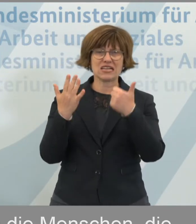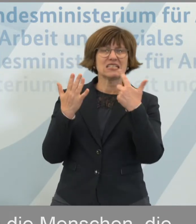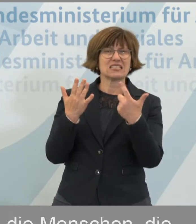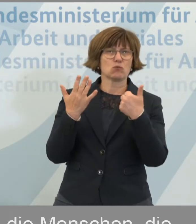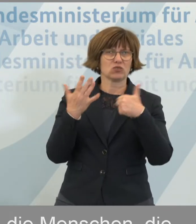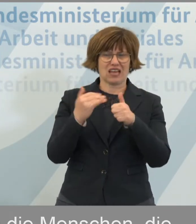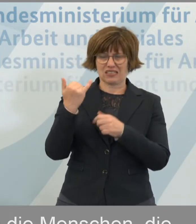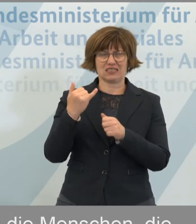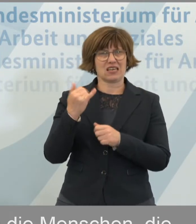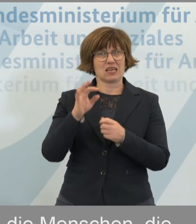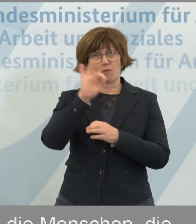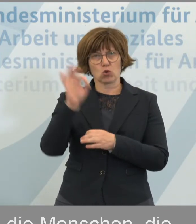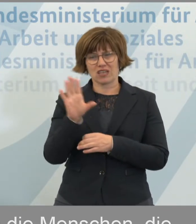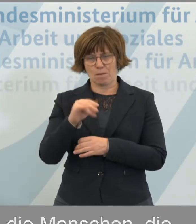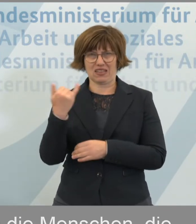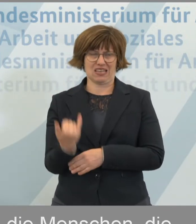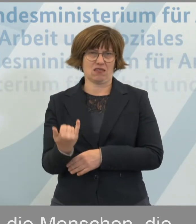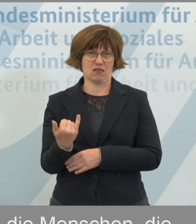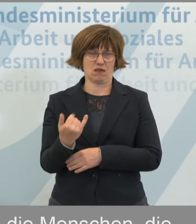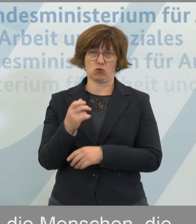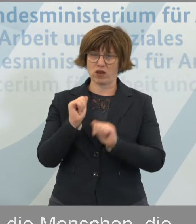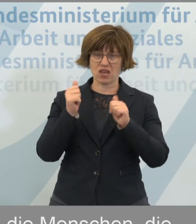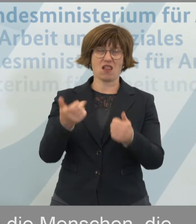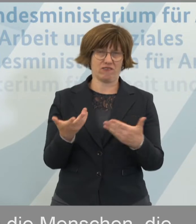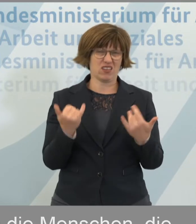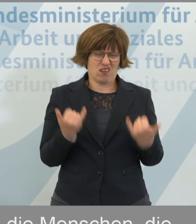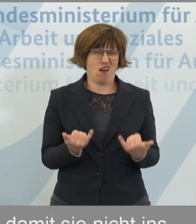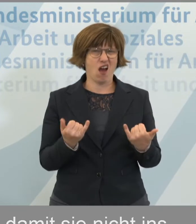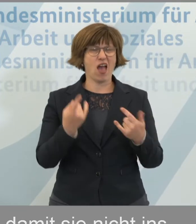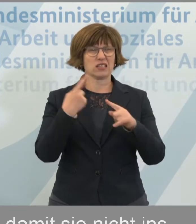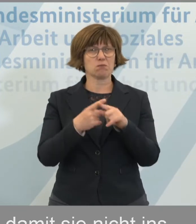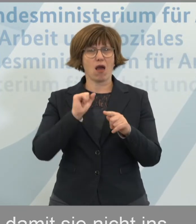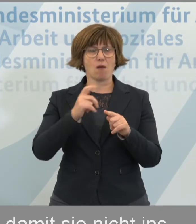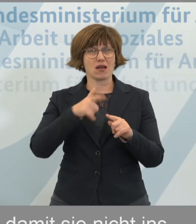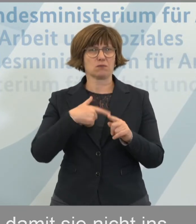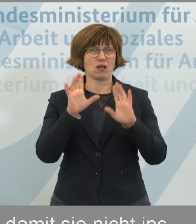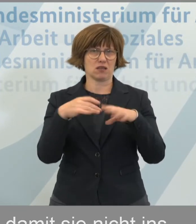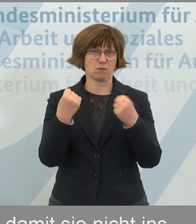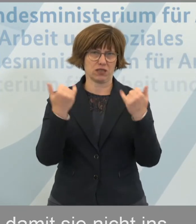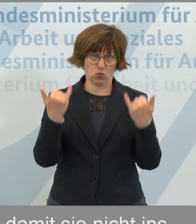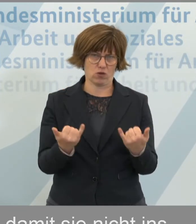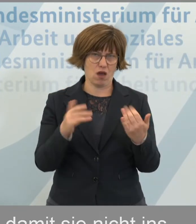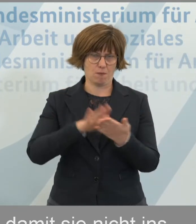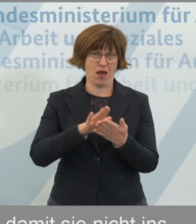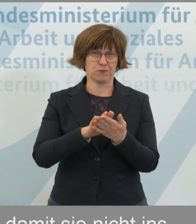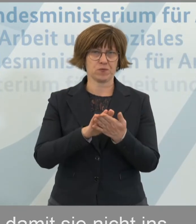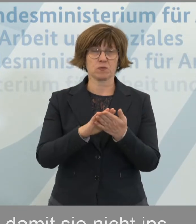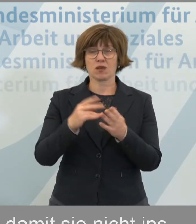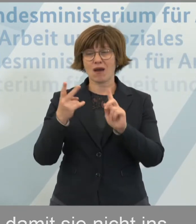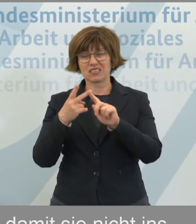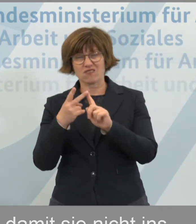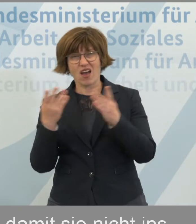Prozent mit Kind. Das ist eine große Hilfe, weil, wie gesagt, erst einmal Arbeitsplätze gesichert werden. Aber